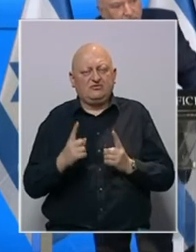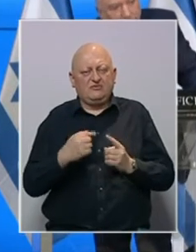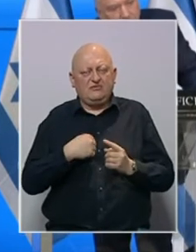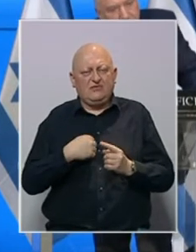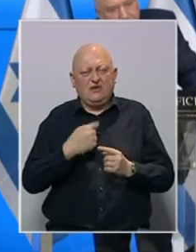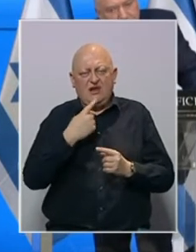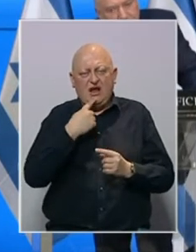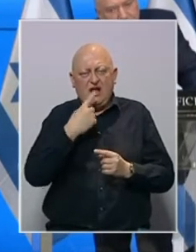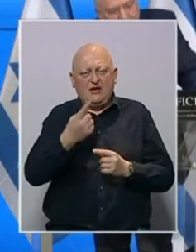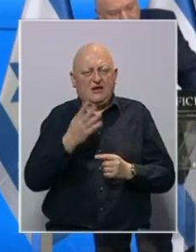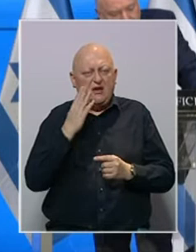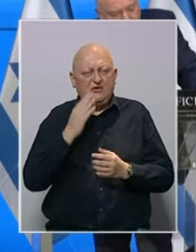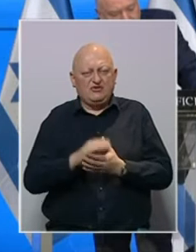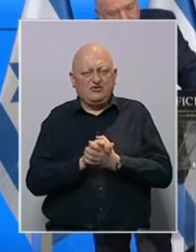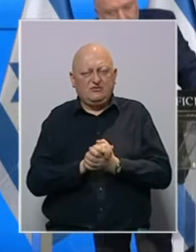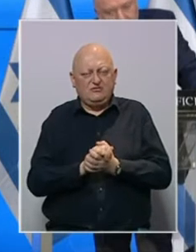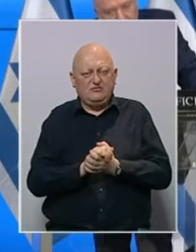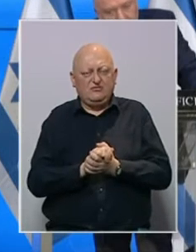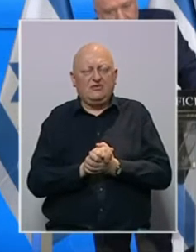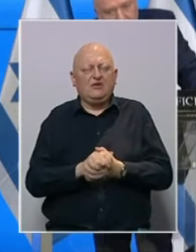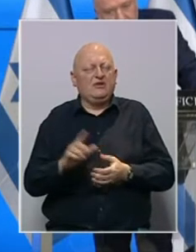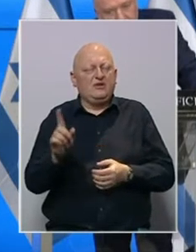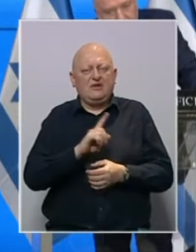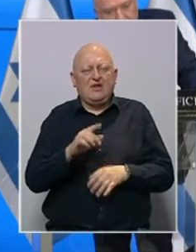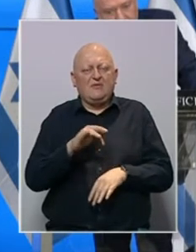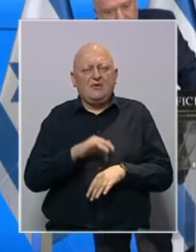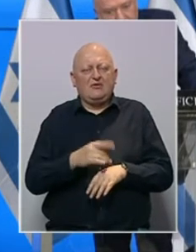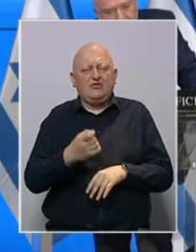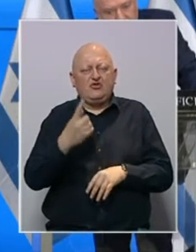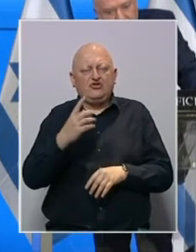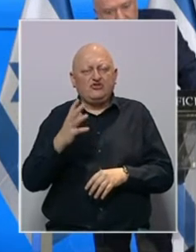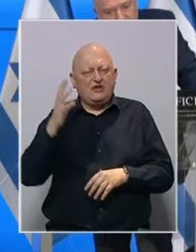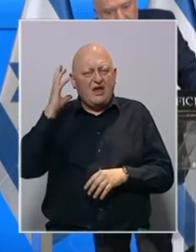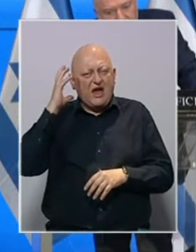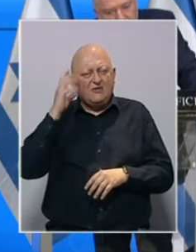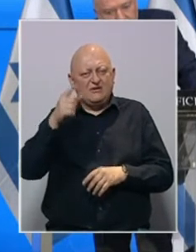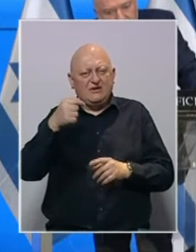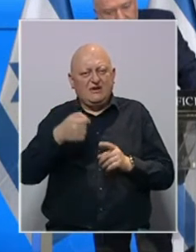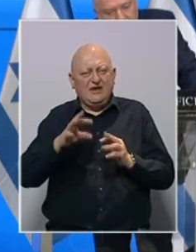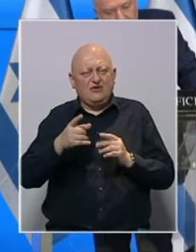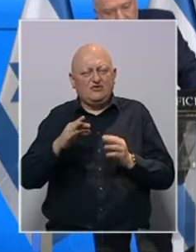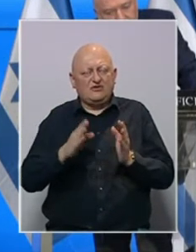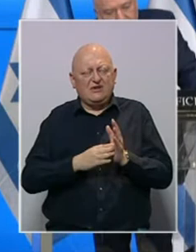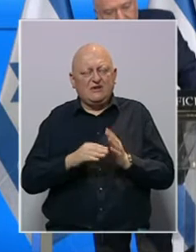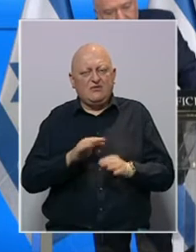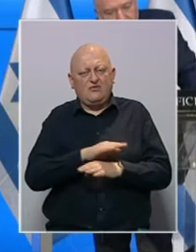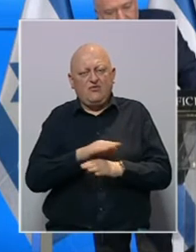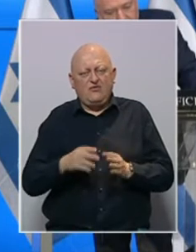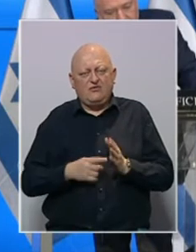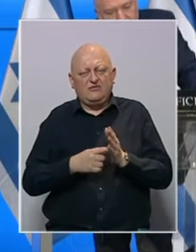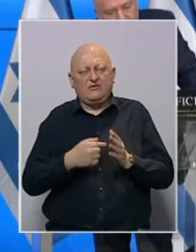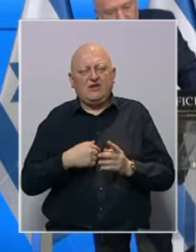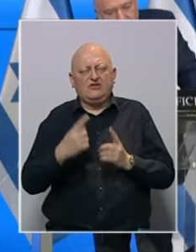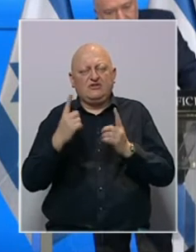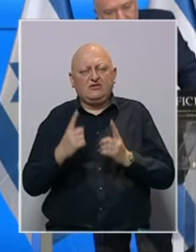smo našim američkim prijateljima jasno poručili, da nema mjesta za još jedan konzulat u Jerusalemu. Uvijek prezentujemo naš